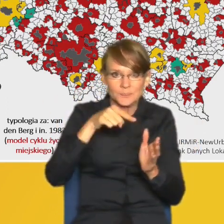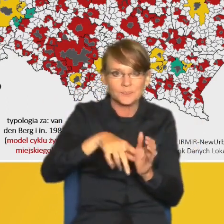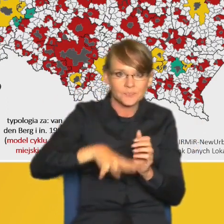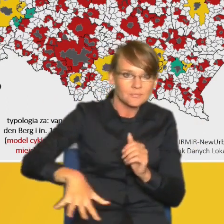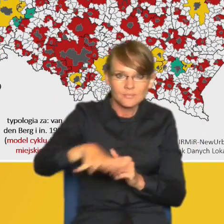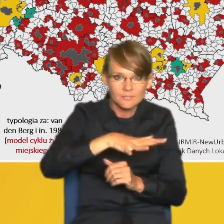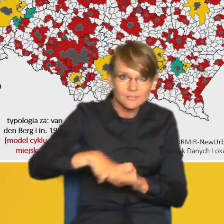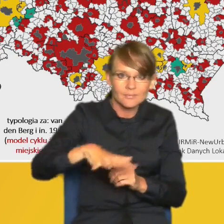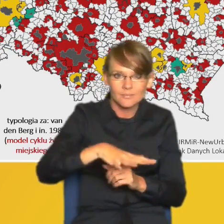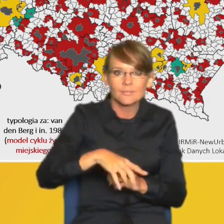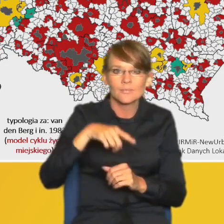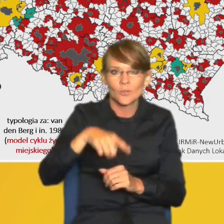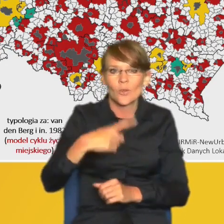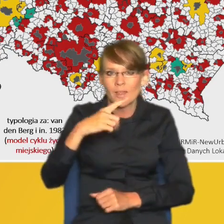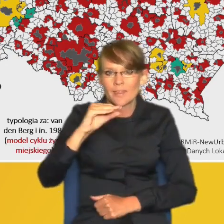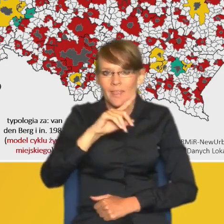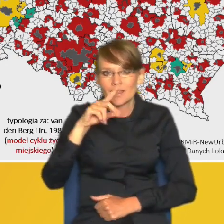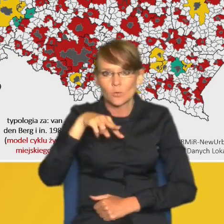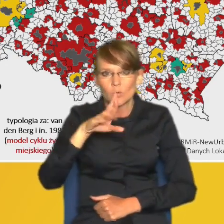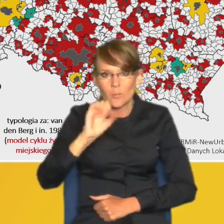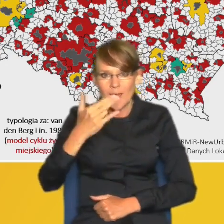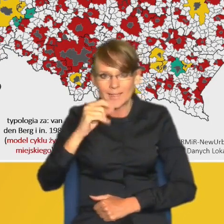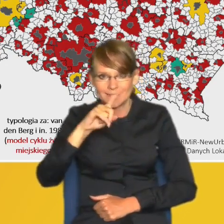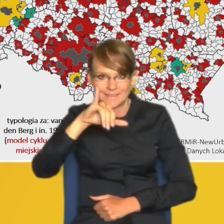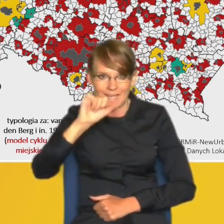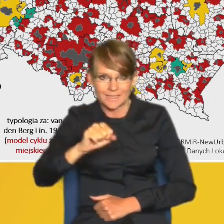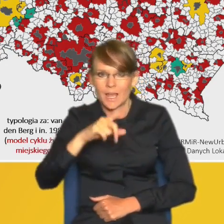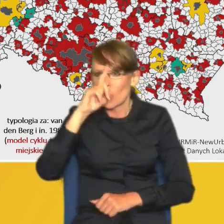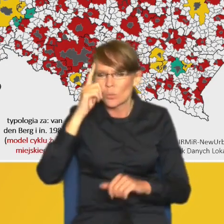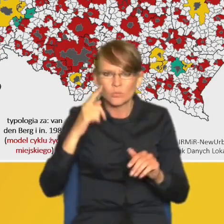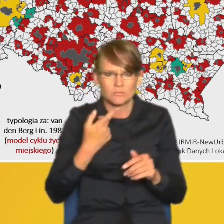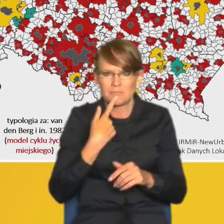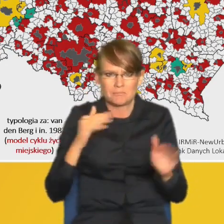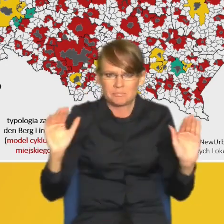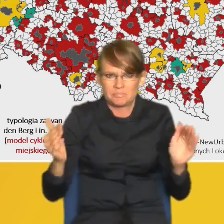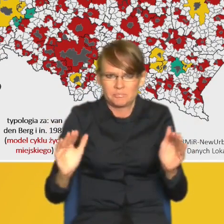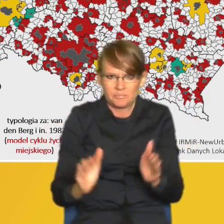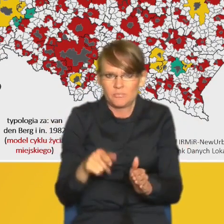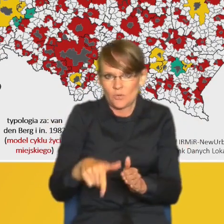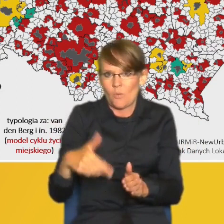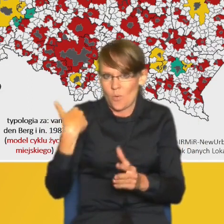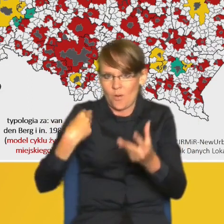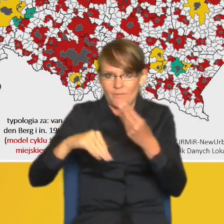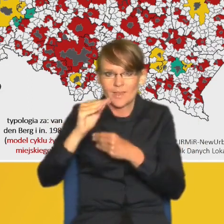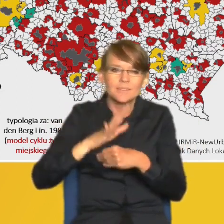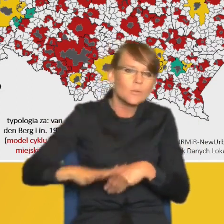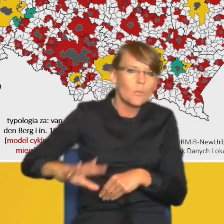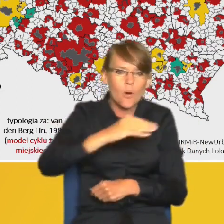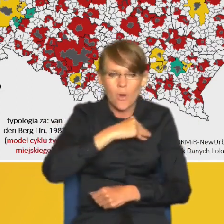dezurbanizujące przeważały. Bardzo wyraźnie rysują nam się w przestrzeni kraju.